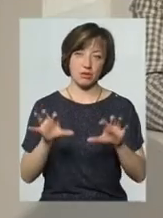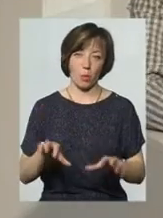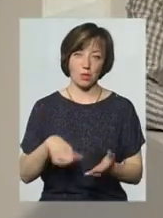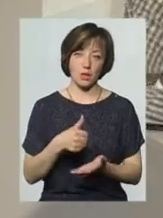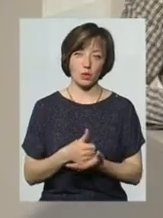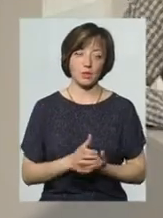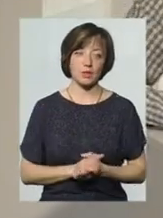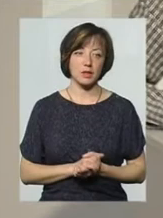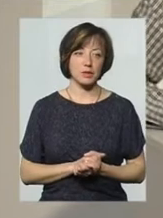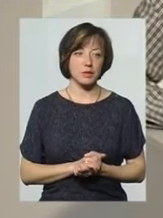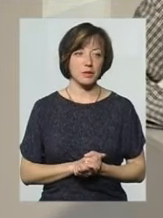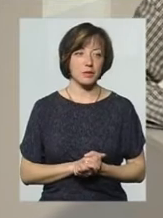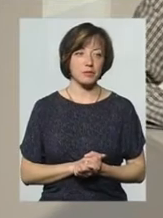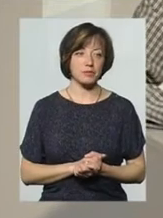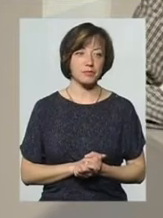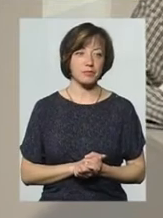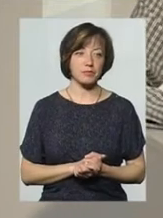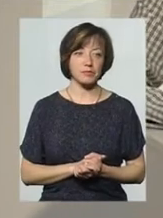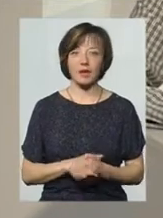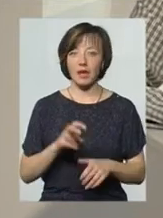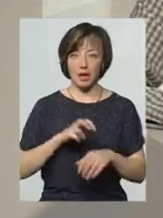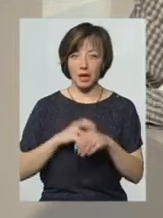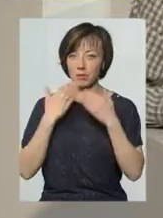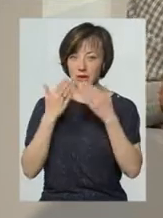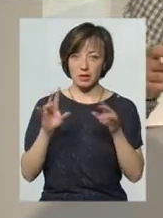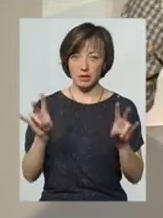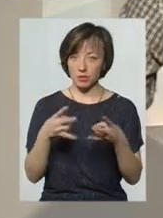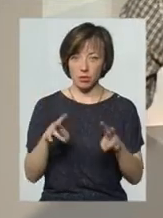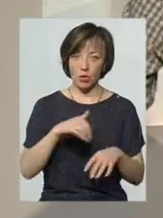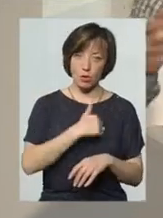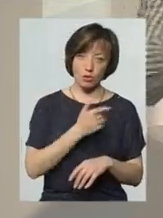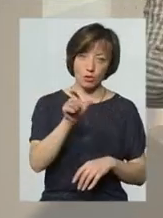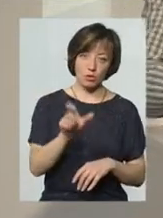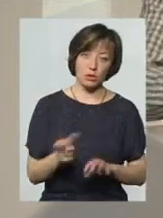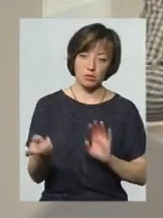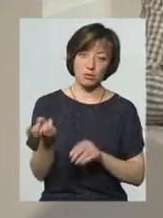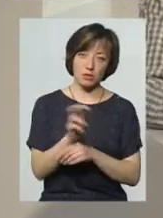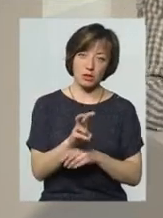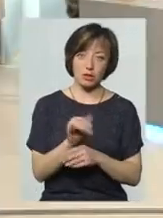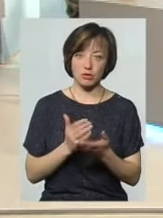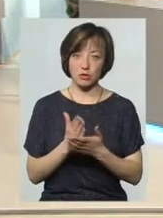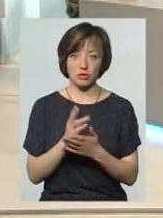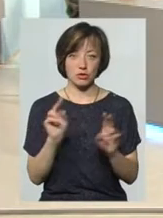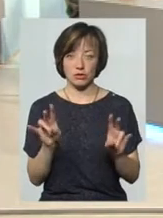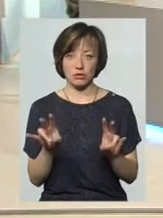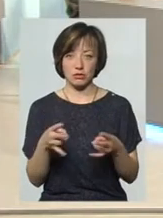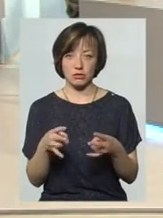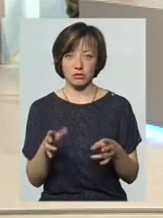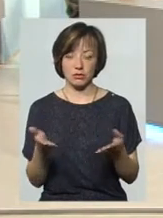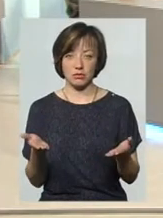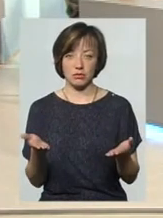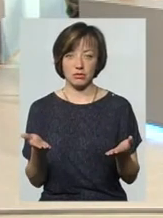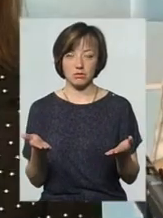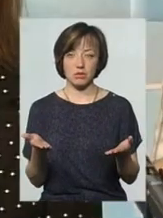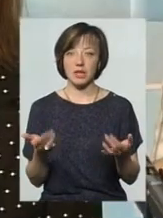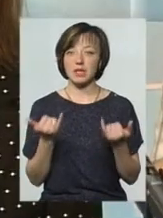Я зрозумів. А лікаря питати не потрібно. Чи він хоче, щоб там людина якась в нього обслуговувалась, чи не хоче? Ну